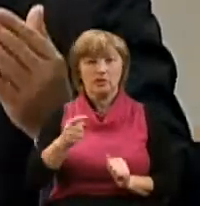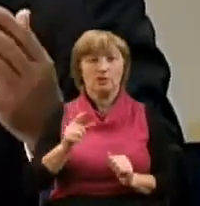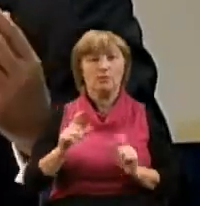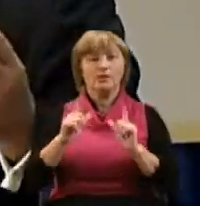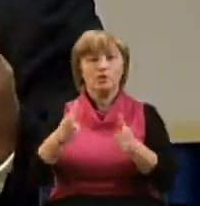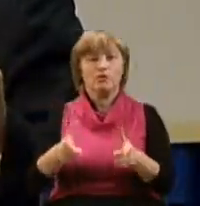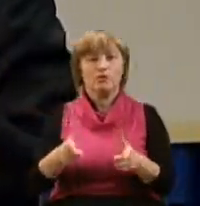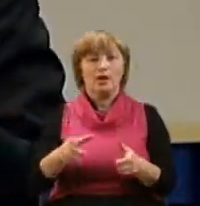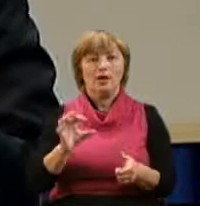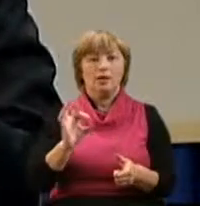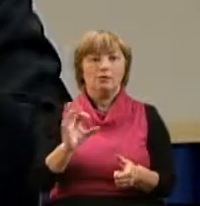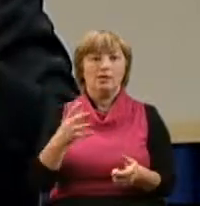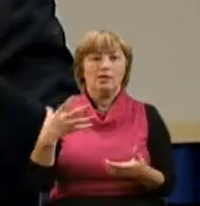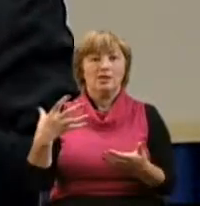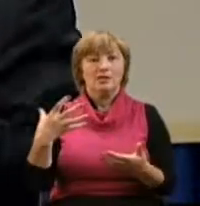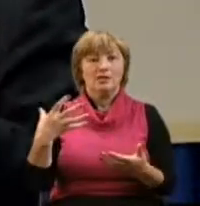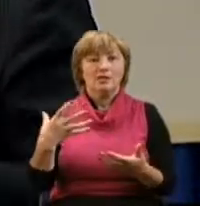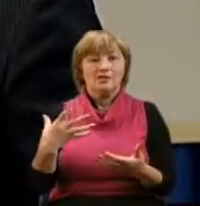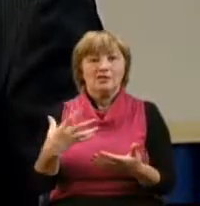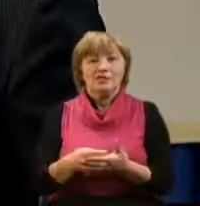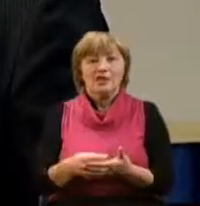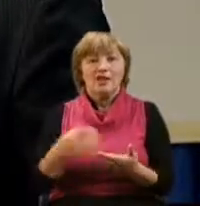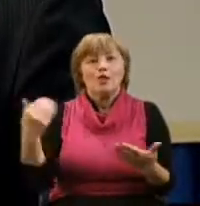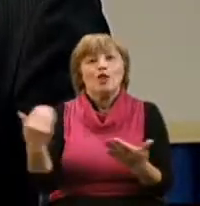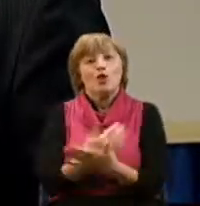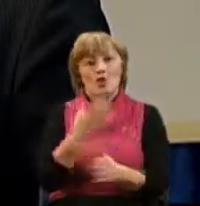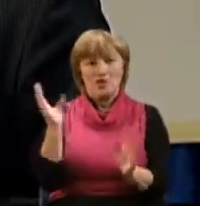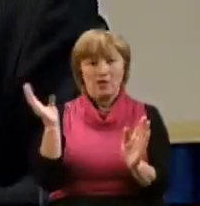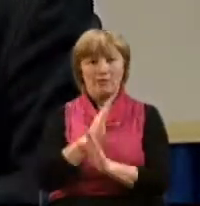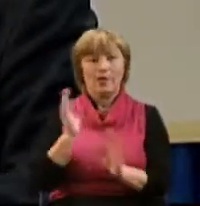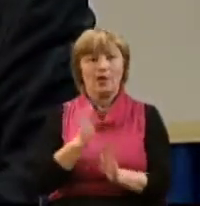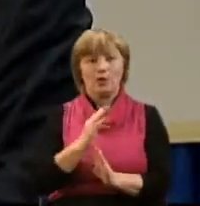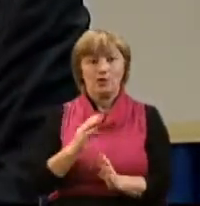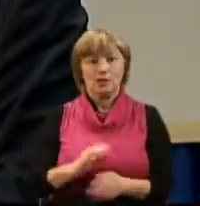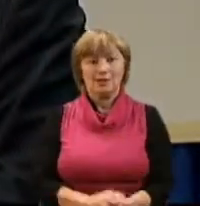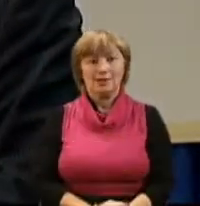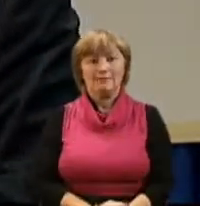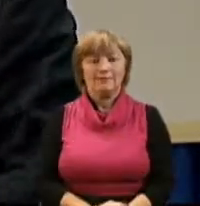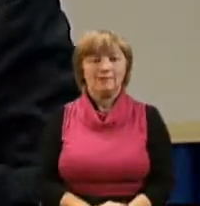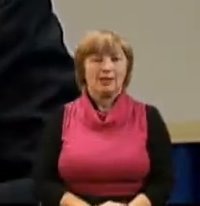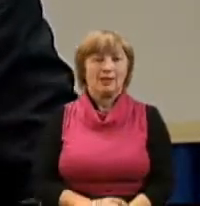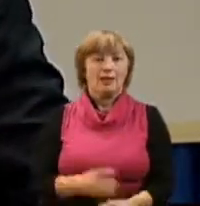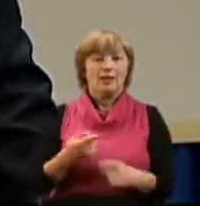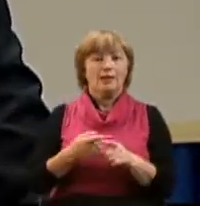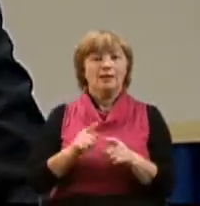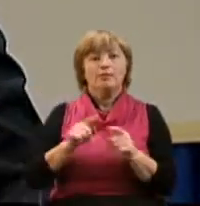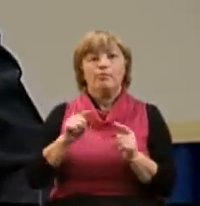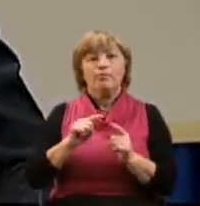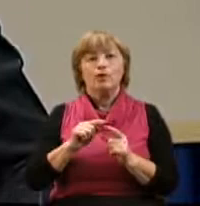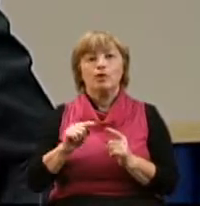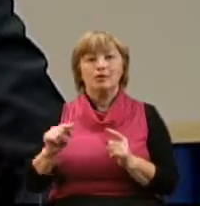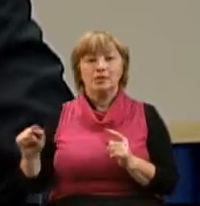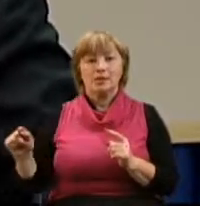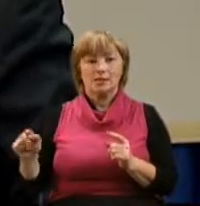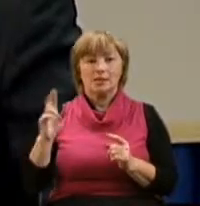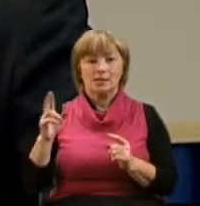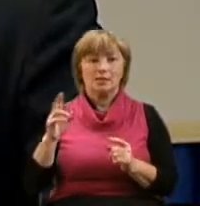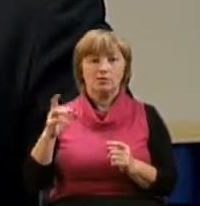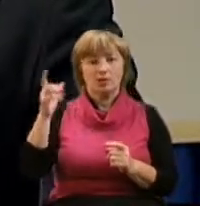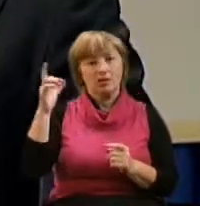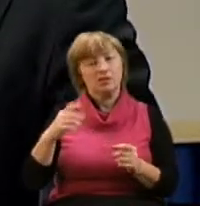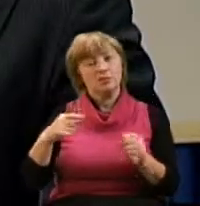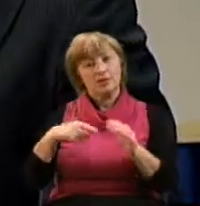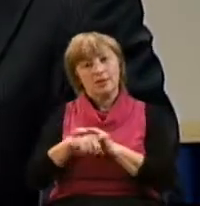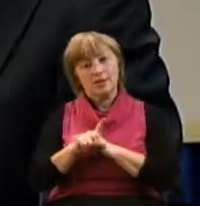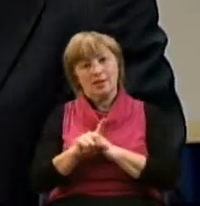поступает по своей новой природе. И мы видим, что вот этот процесс, который Господь